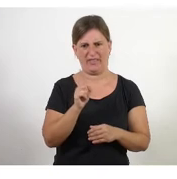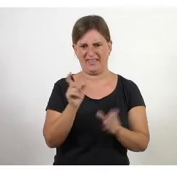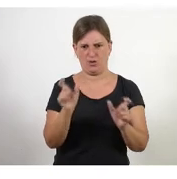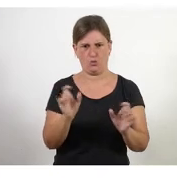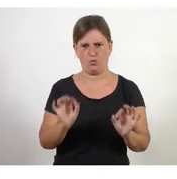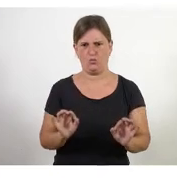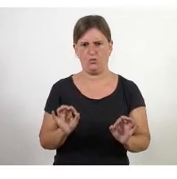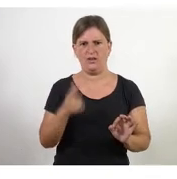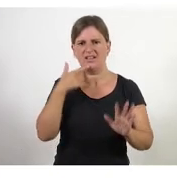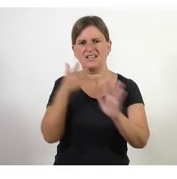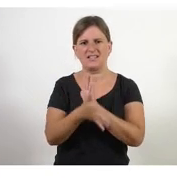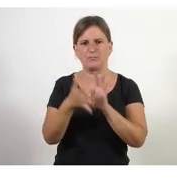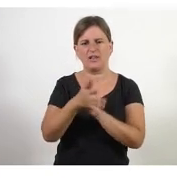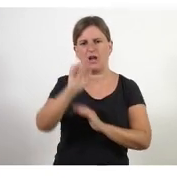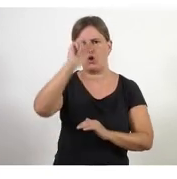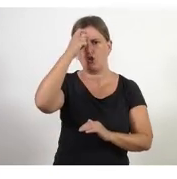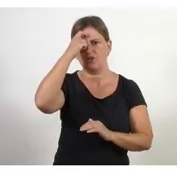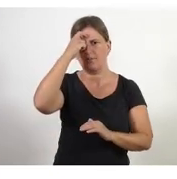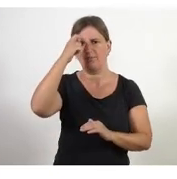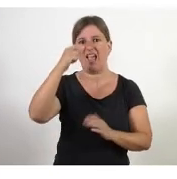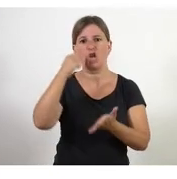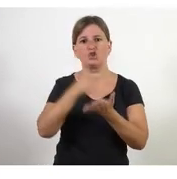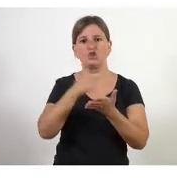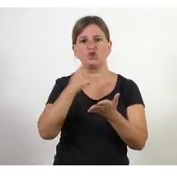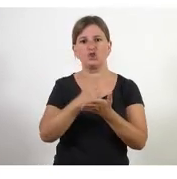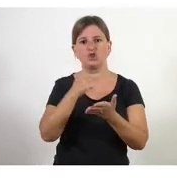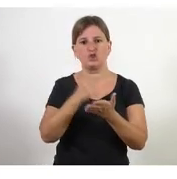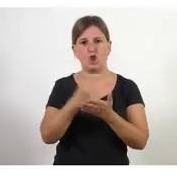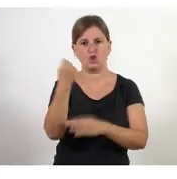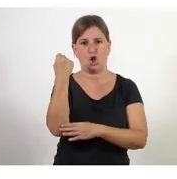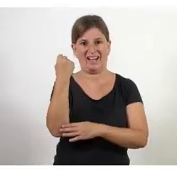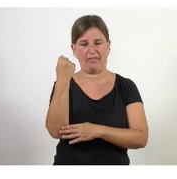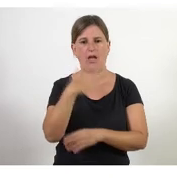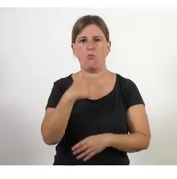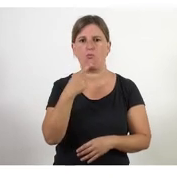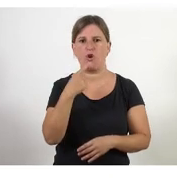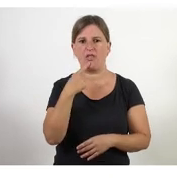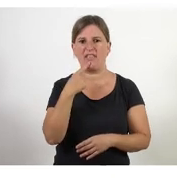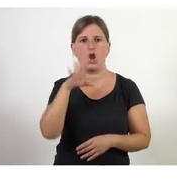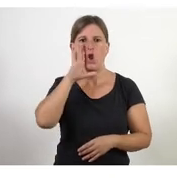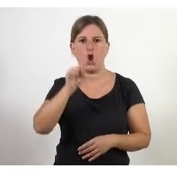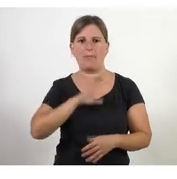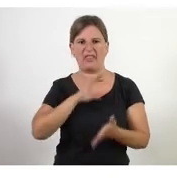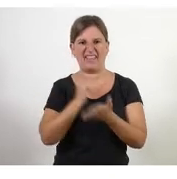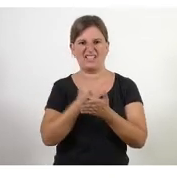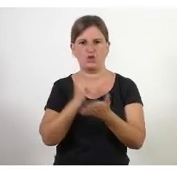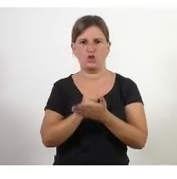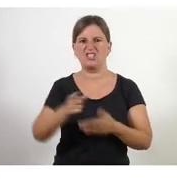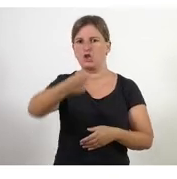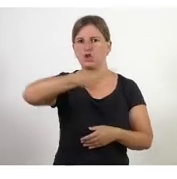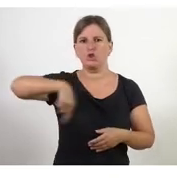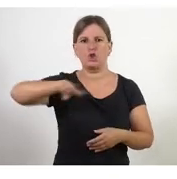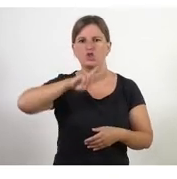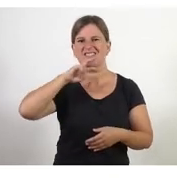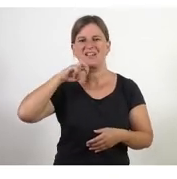coses parla del concepte que la sociocràcia és un govern de socis on tots els socis valen el mateix es fa un